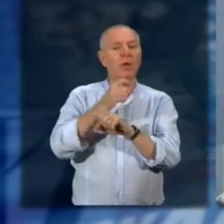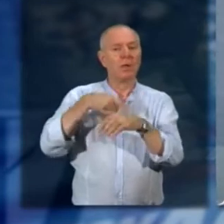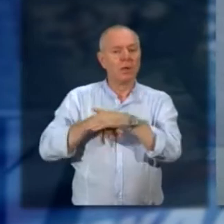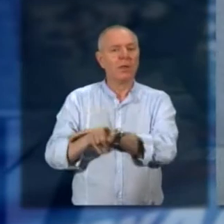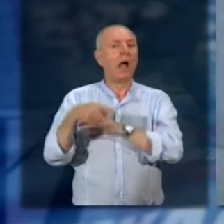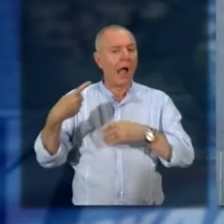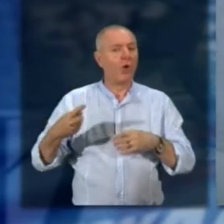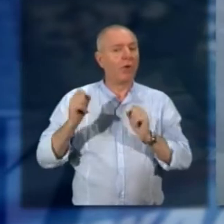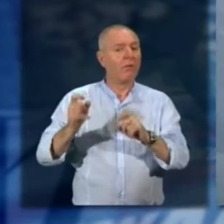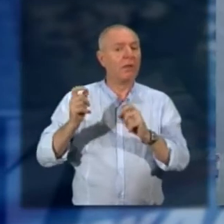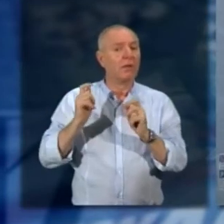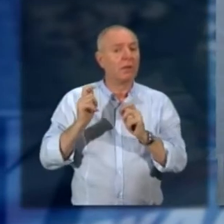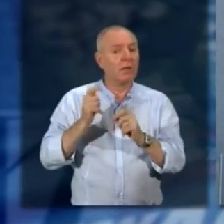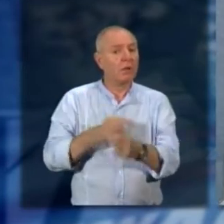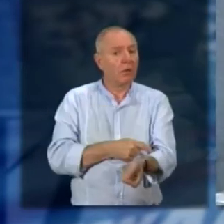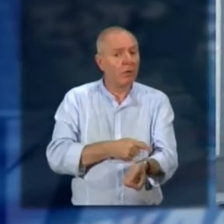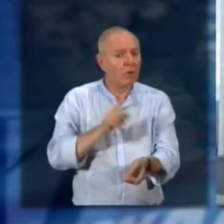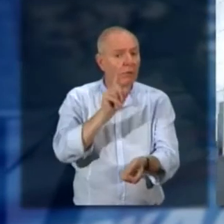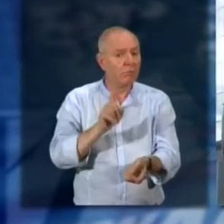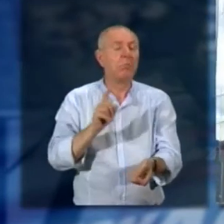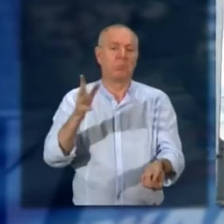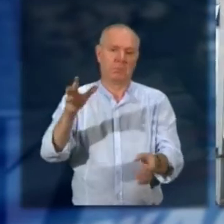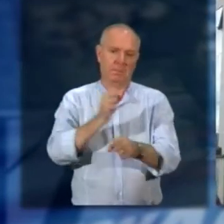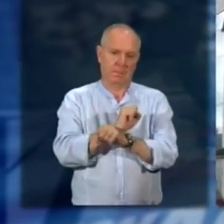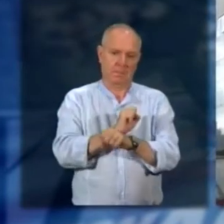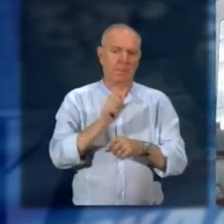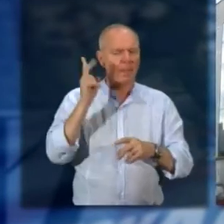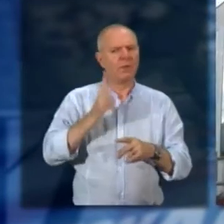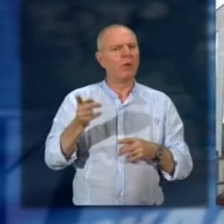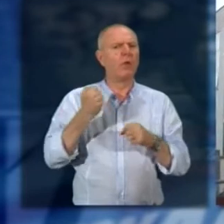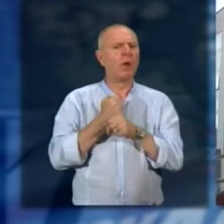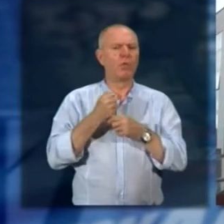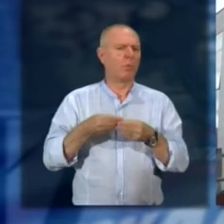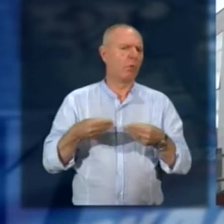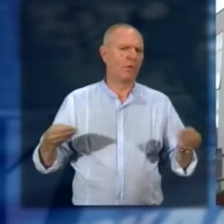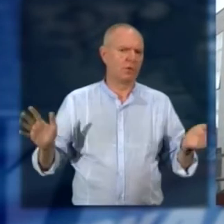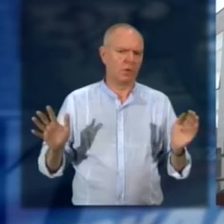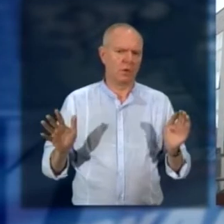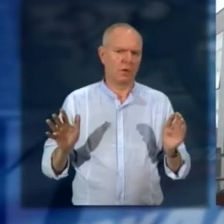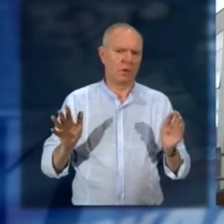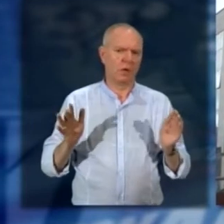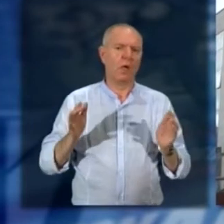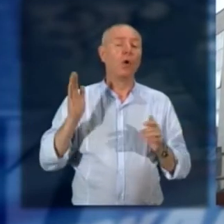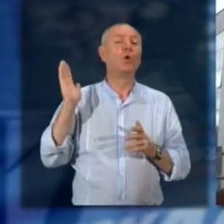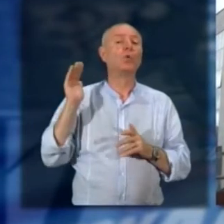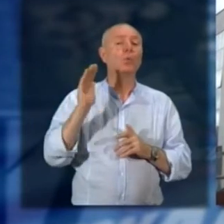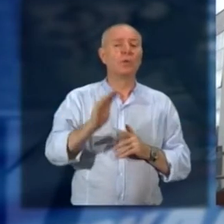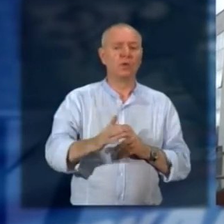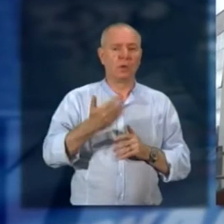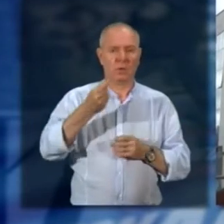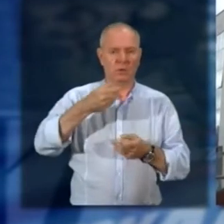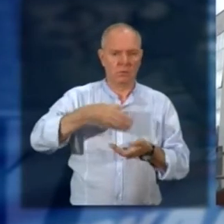specie. L'ordinanza tratteggia la professionalità dell'attività illecita connotata dalla frequenza giornaliera di